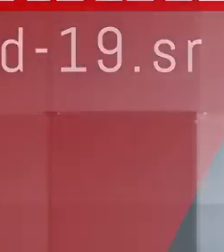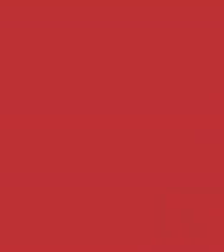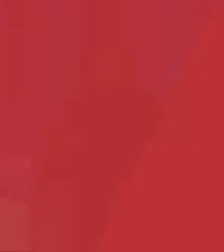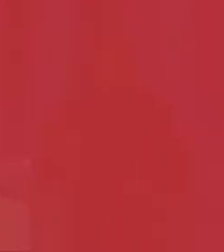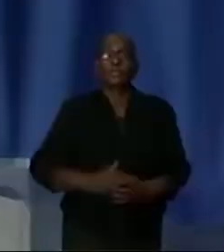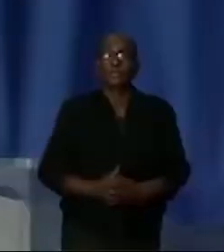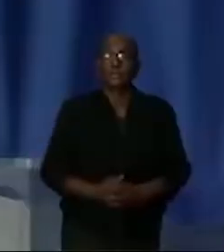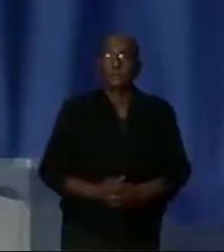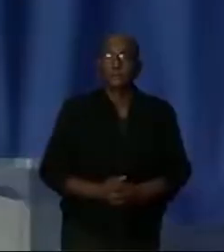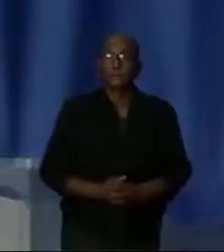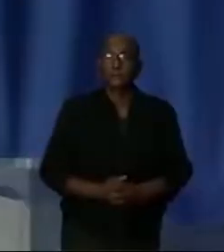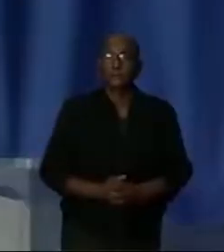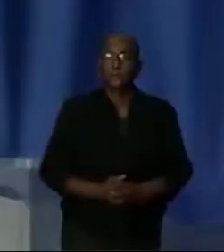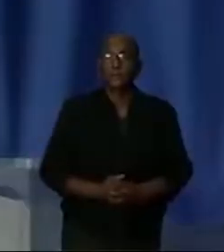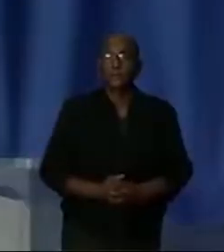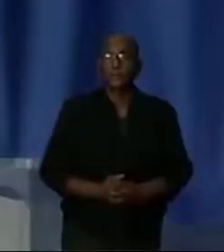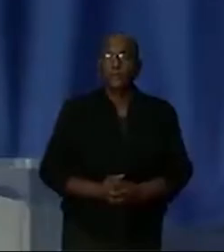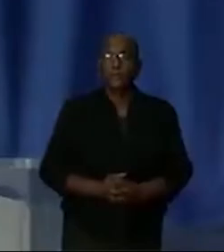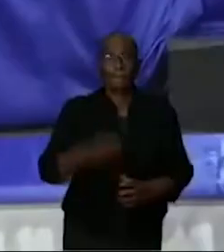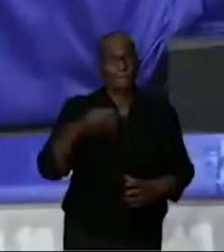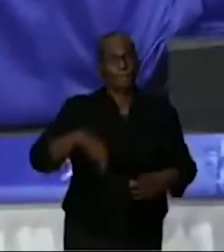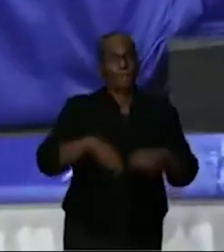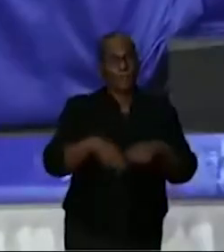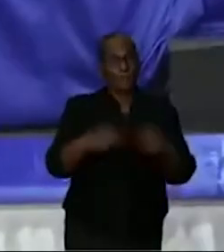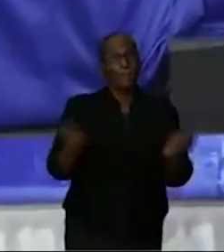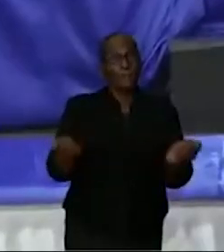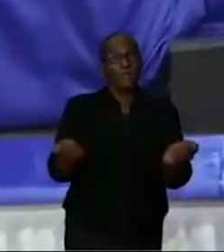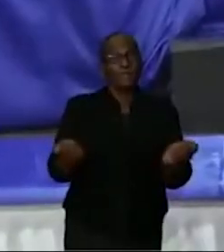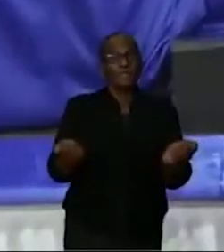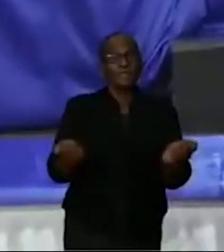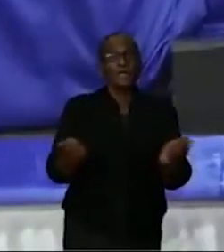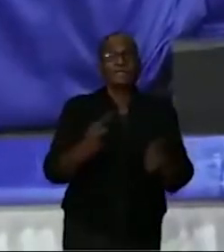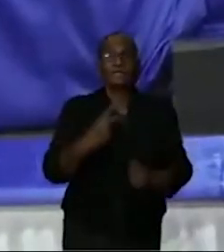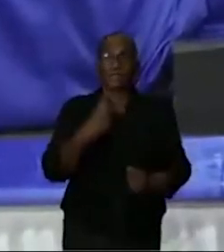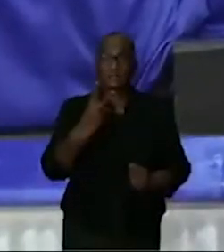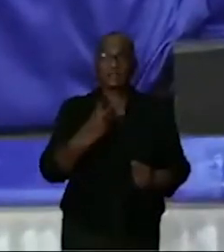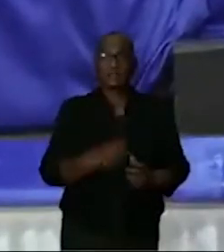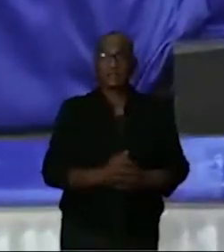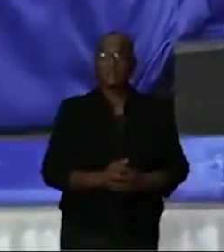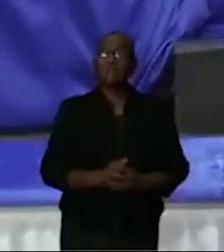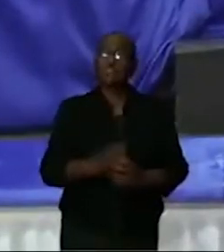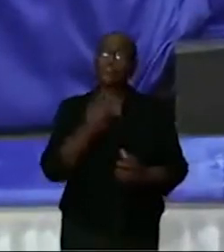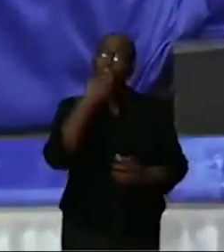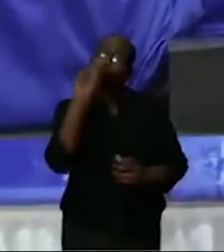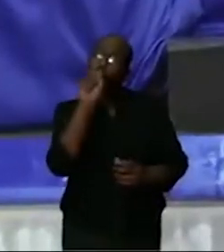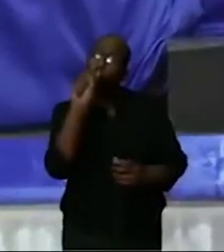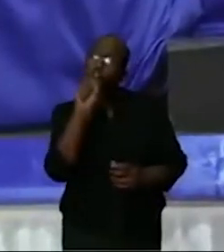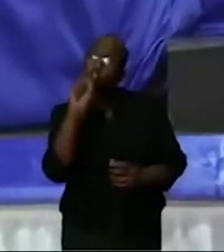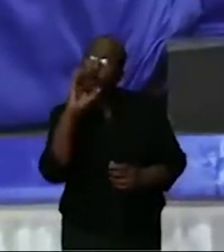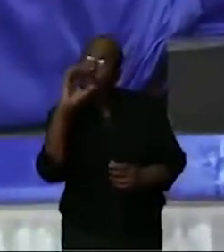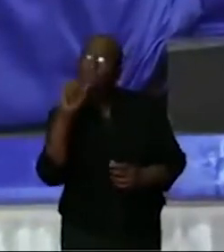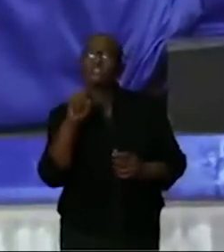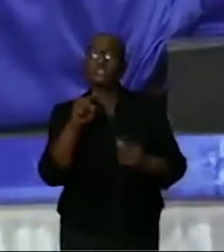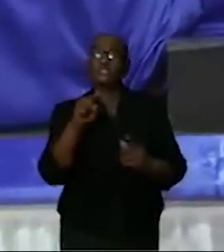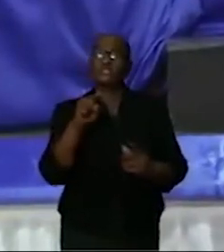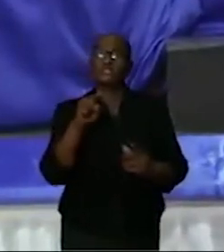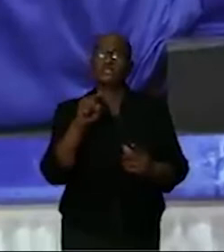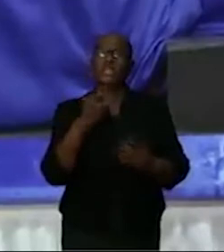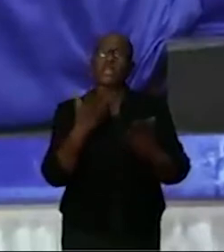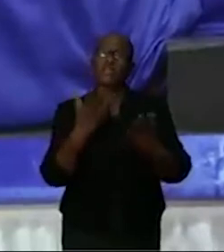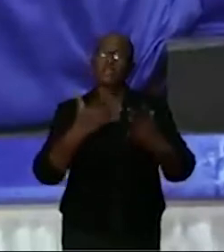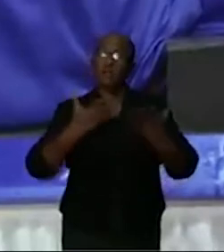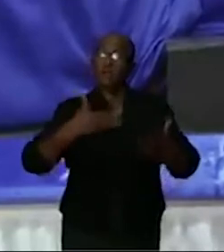niet liegen. Ik ga u een presentatie houden en u de cijfers laten zien en de